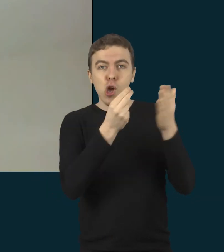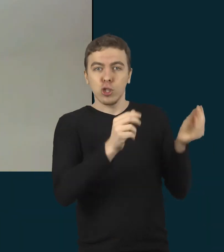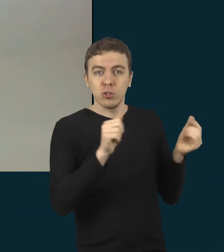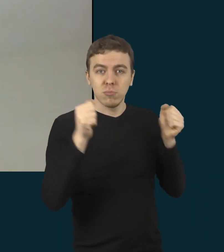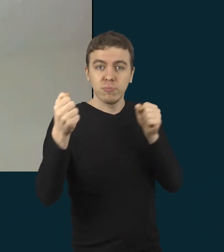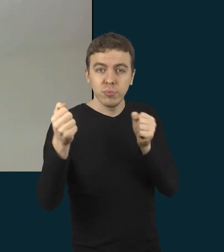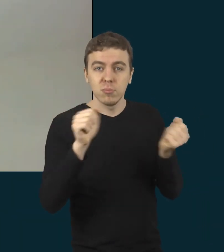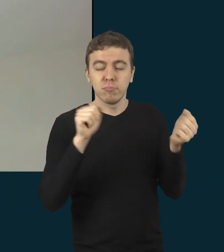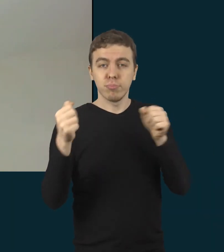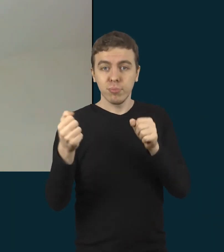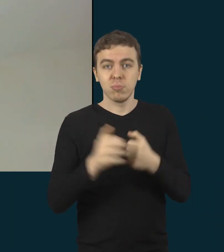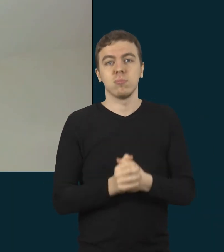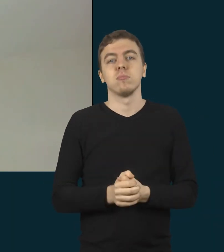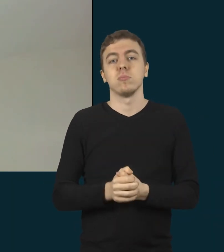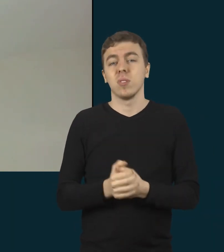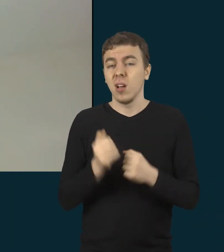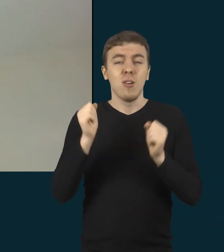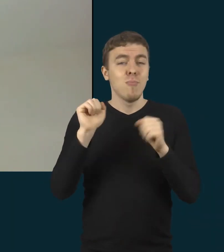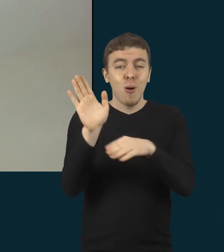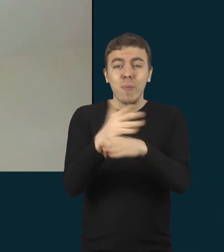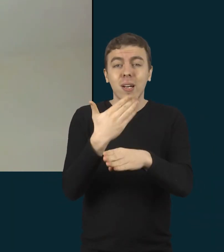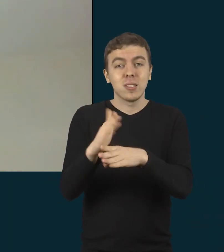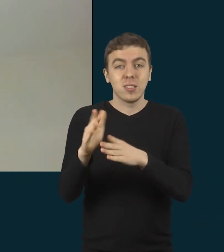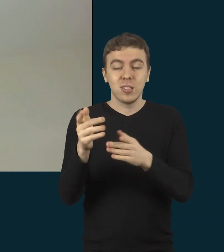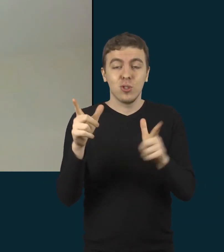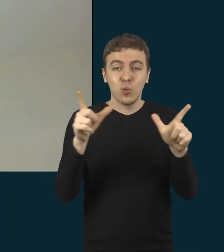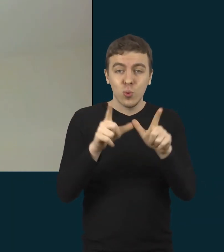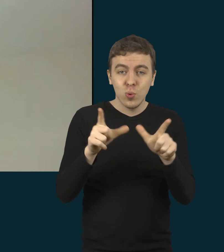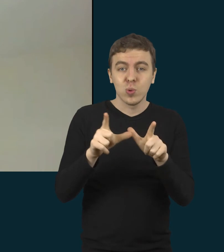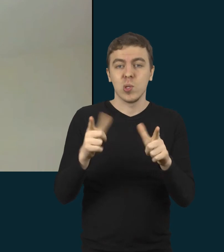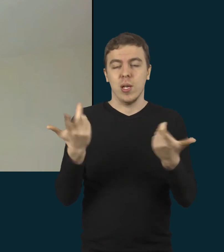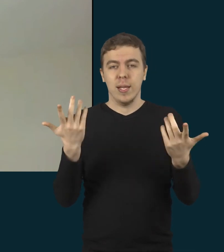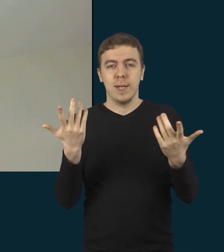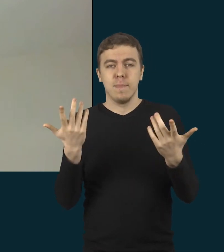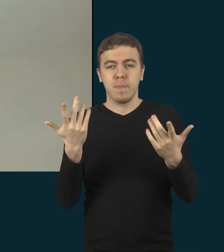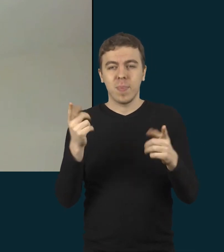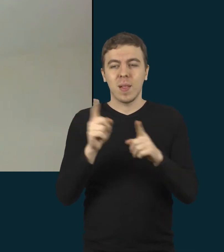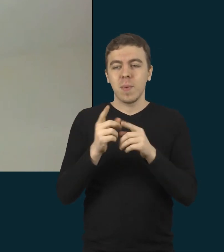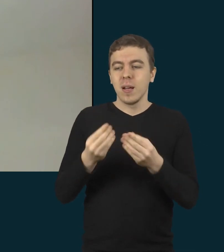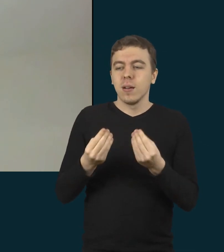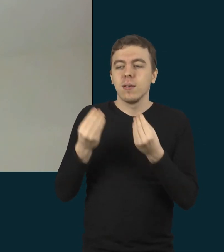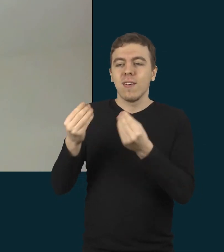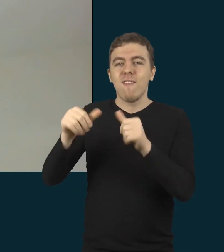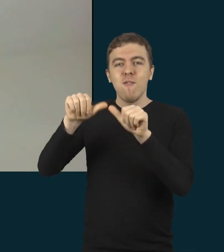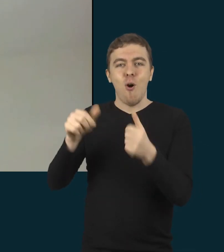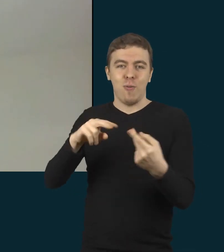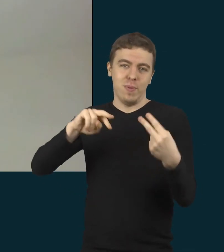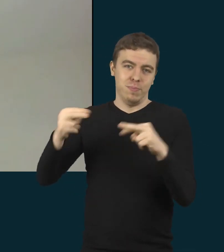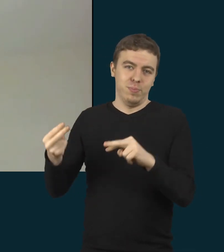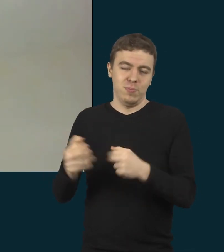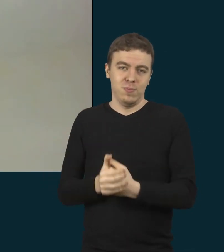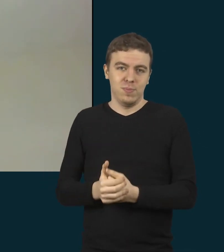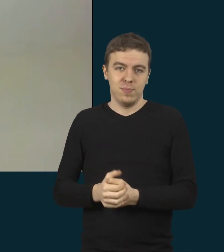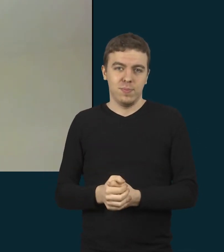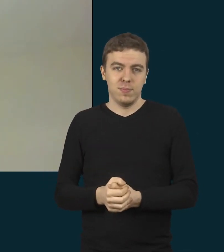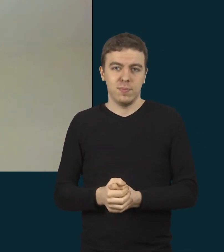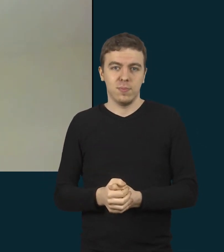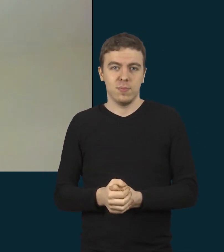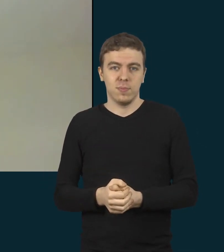diferencijuoti tą užduotį keičiant pateikimo formatą. Ir